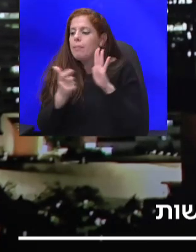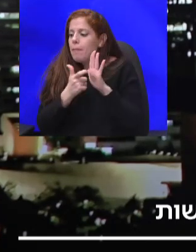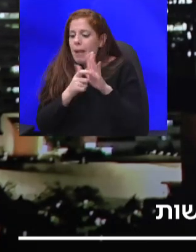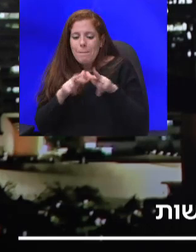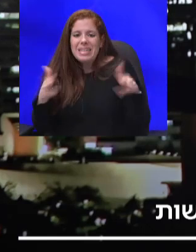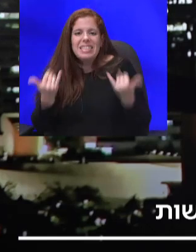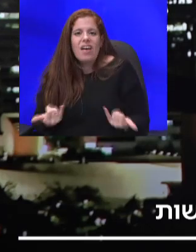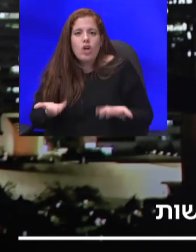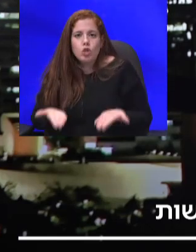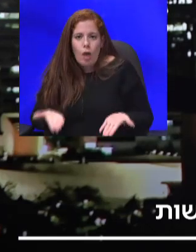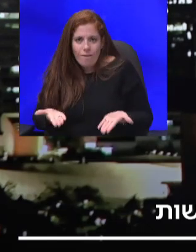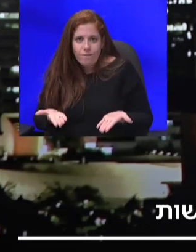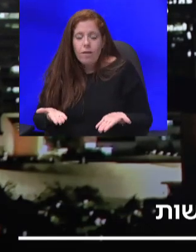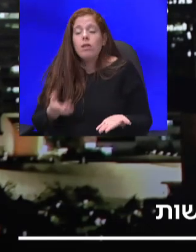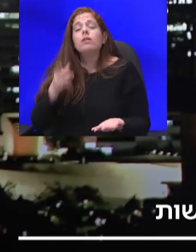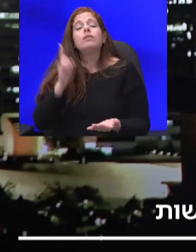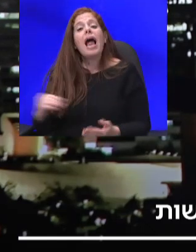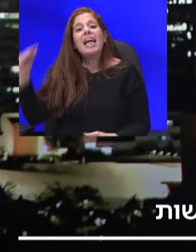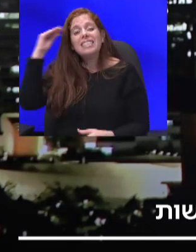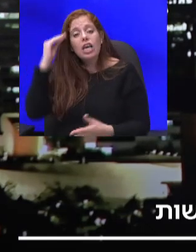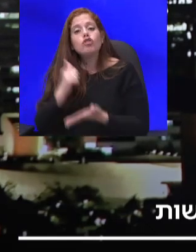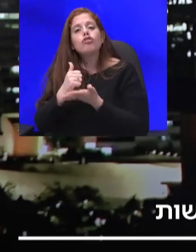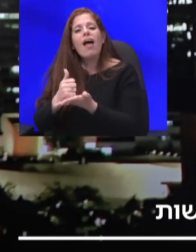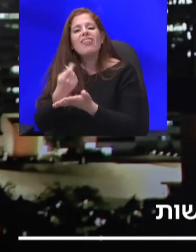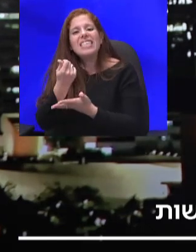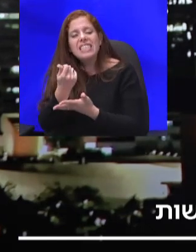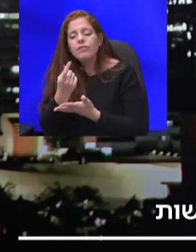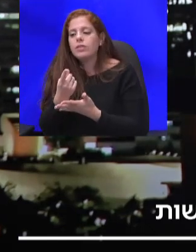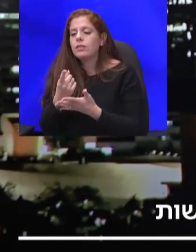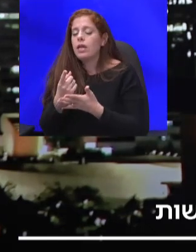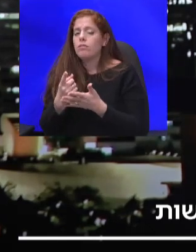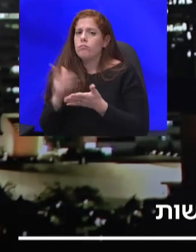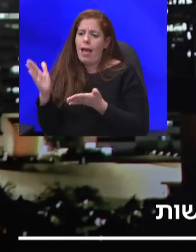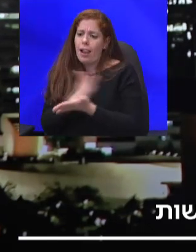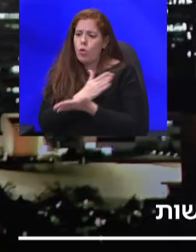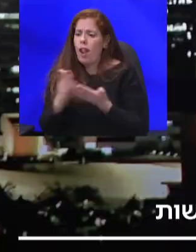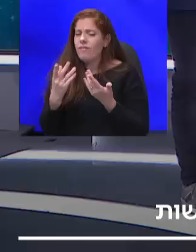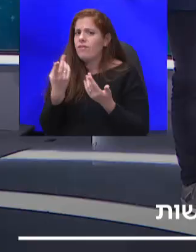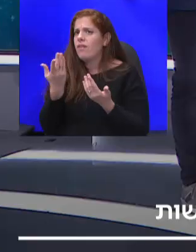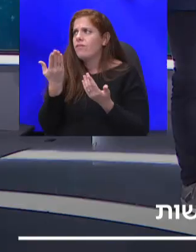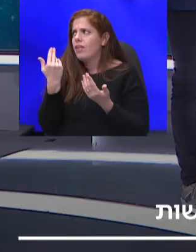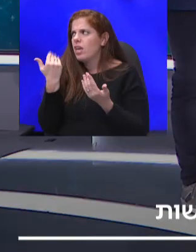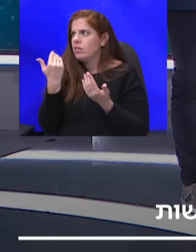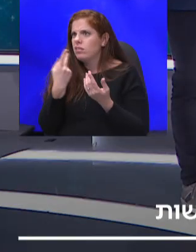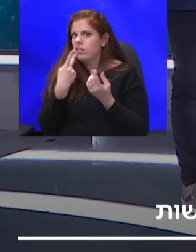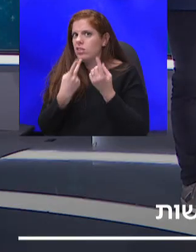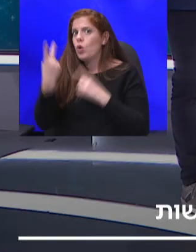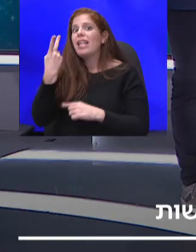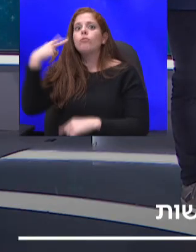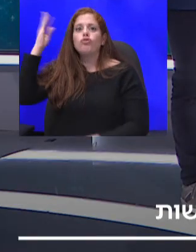צריך להזכיר, התקציב הזה גובש לפני למעלה משנתיים, אני חושבת שזה מאוד בעייתי, מבחינה